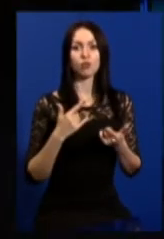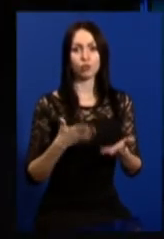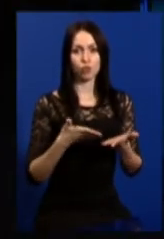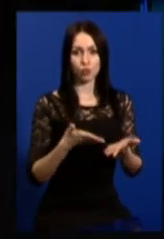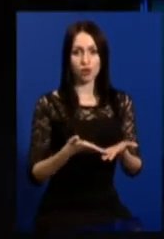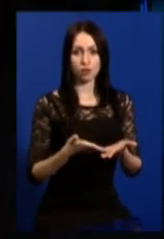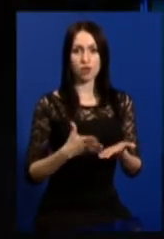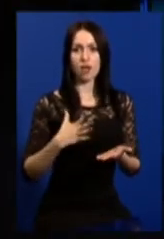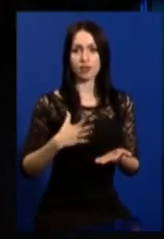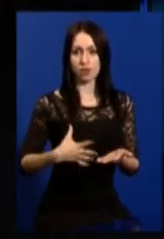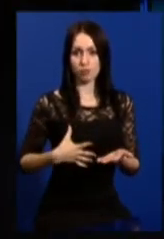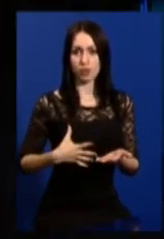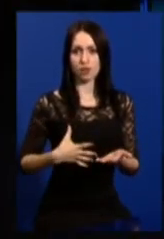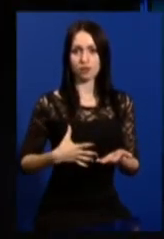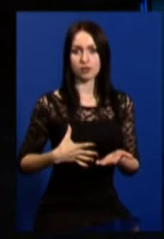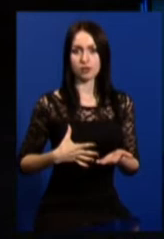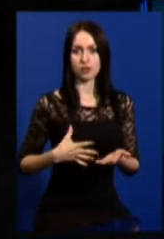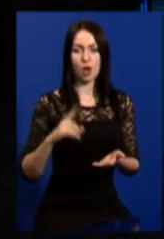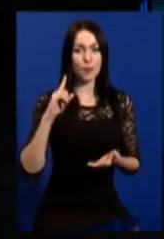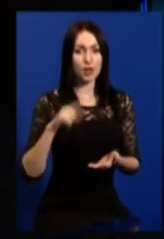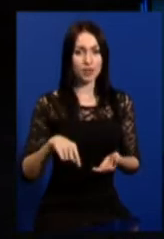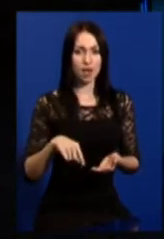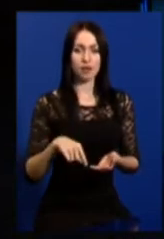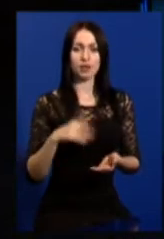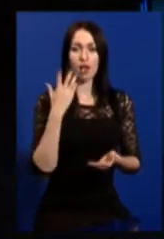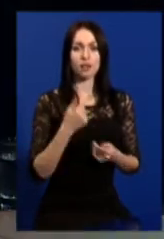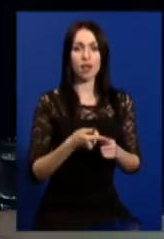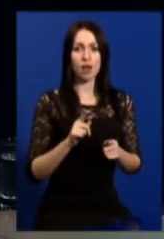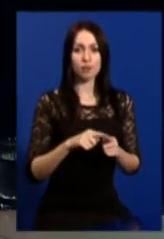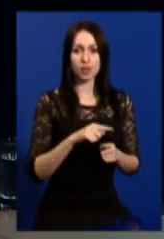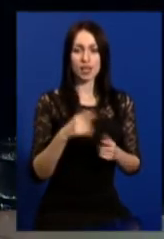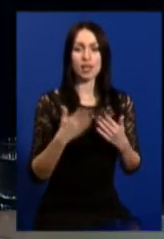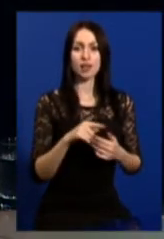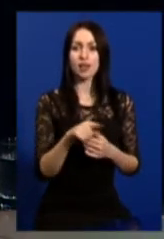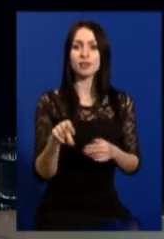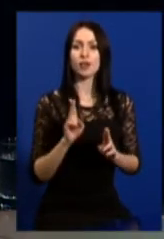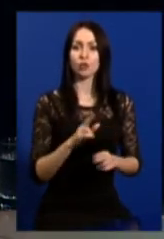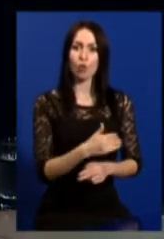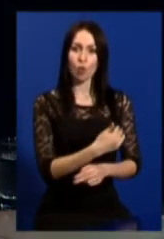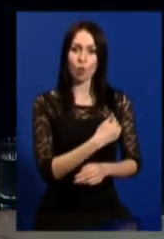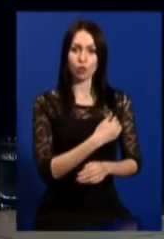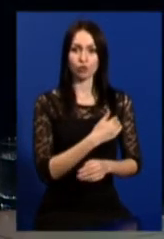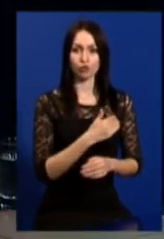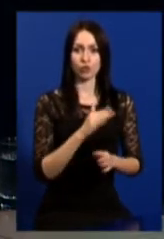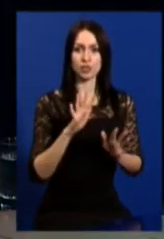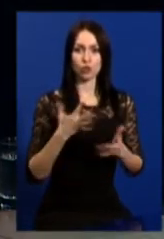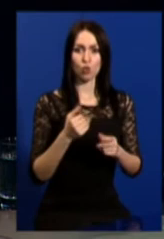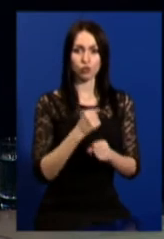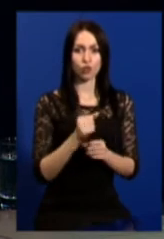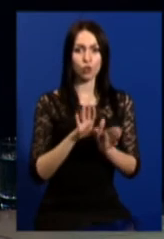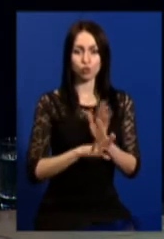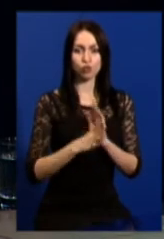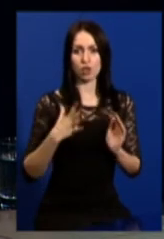терпіти зрадників, колаборационістів, або тих, хто хоче розхитати ситуацію в області,